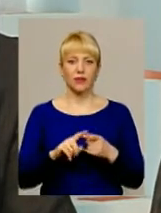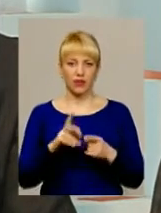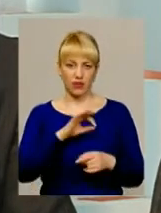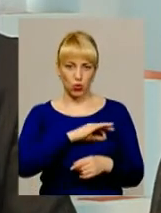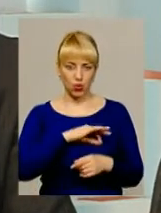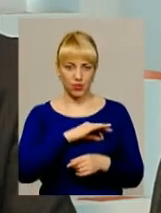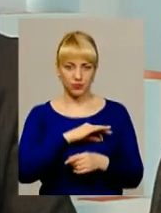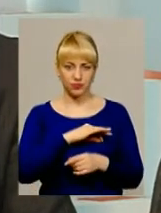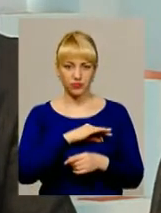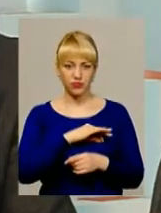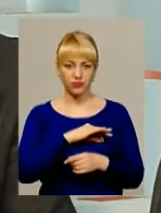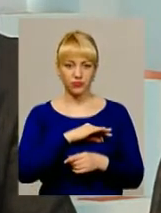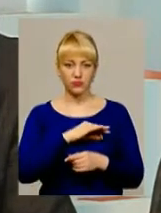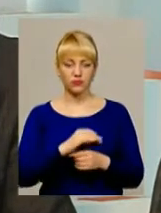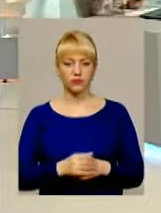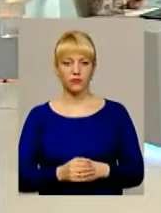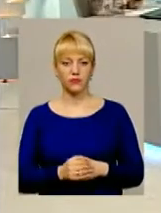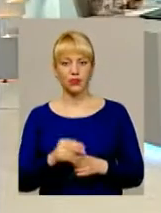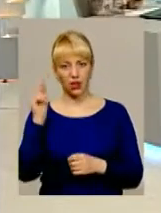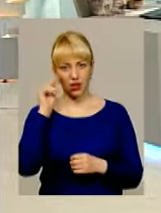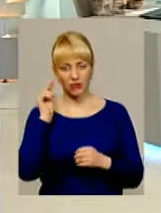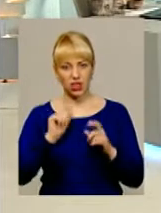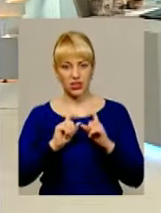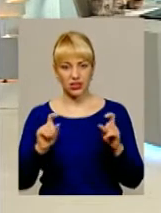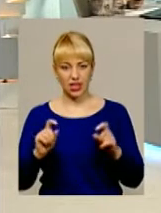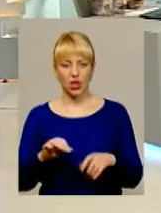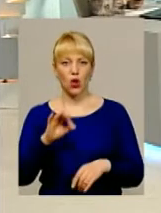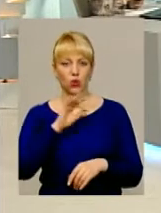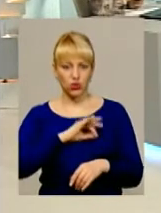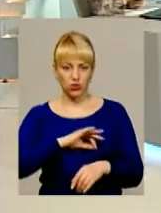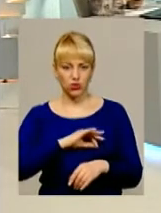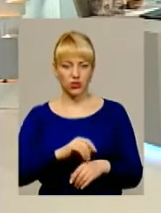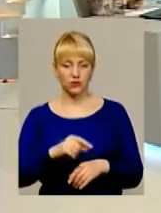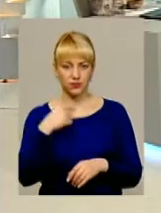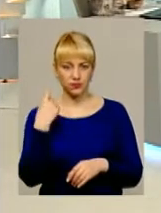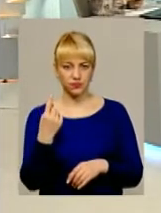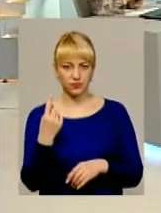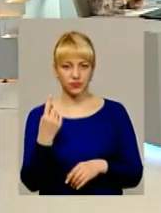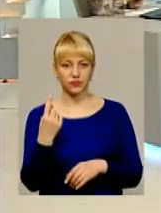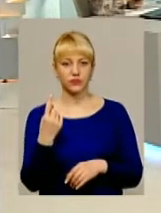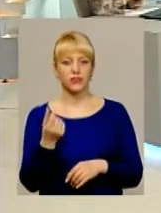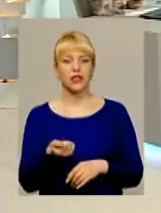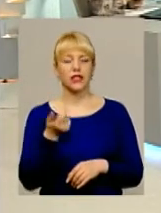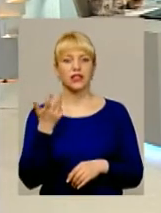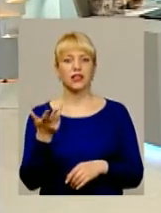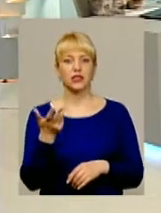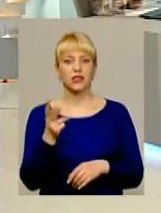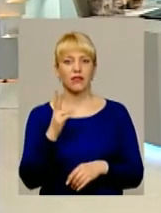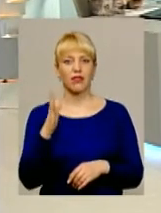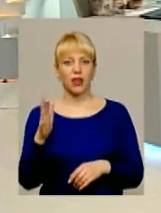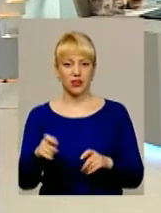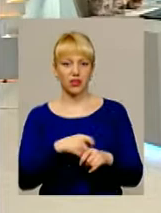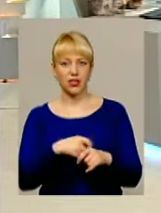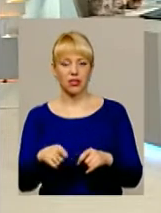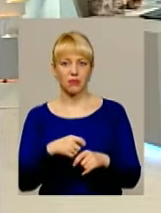навчальний заклад користується однім кількістю, скажімо, квадратних